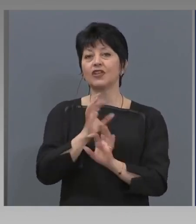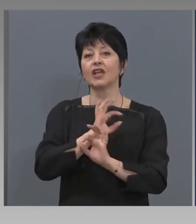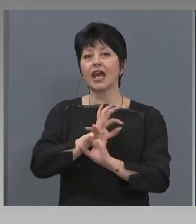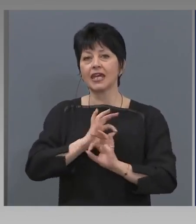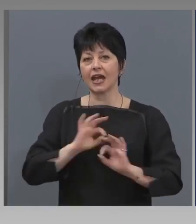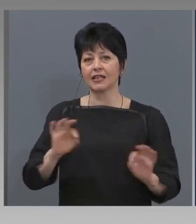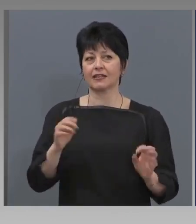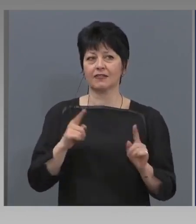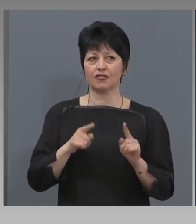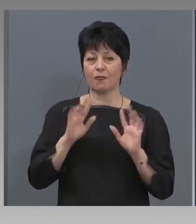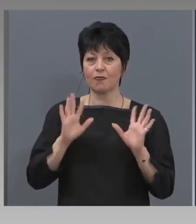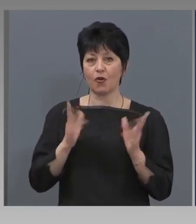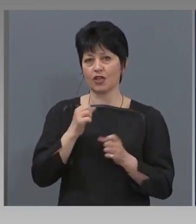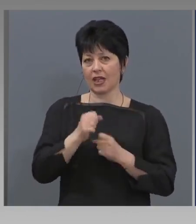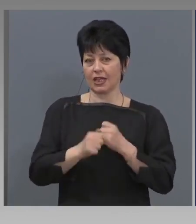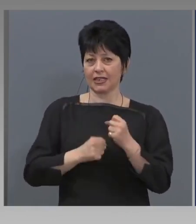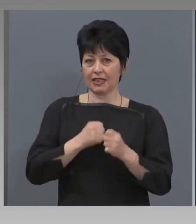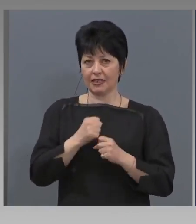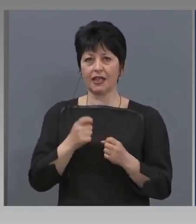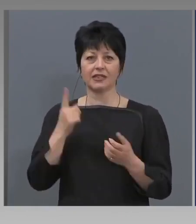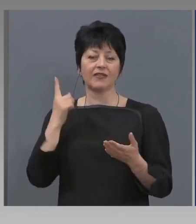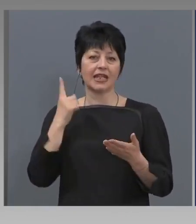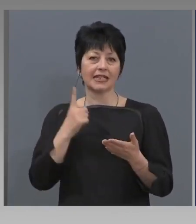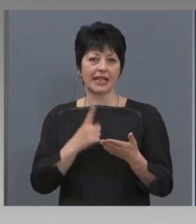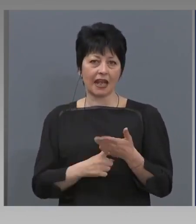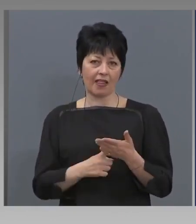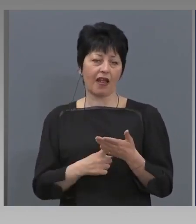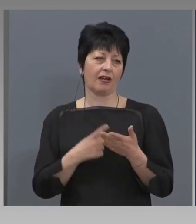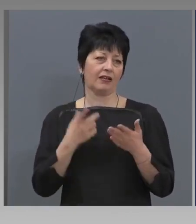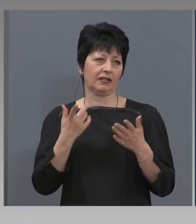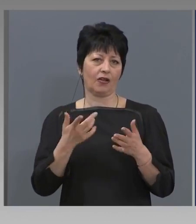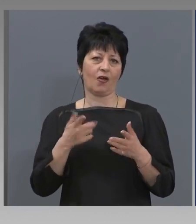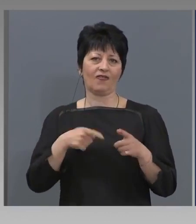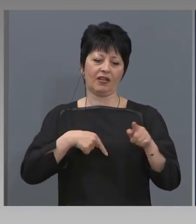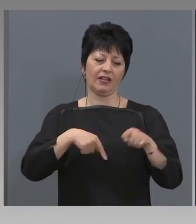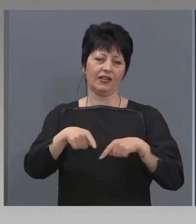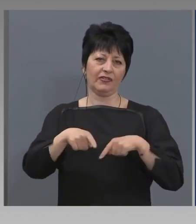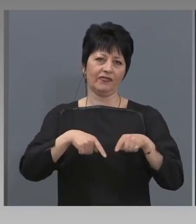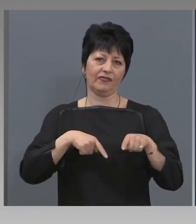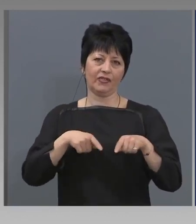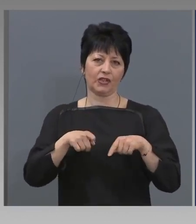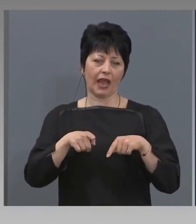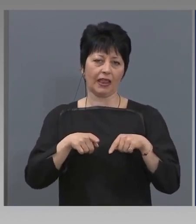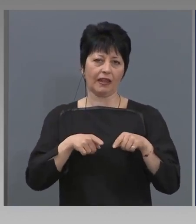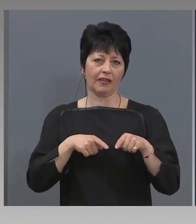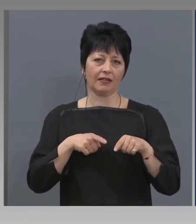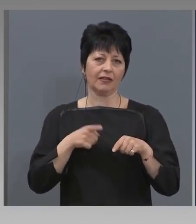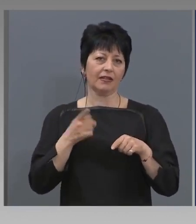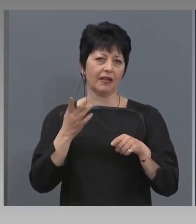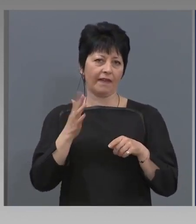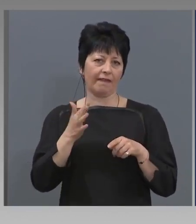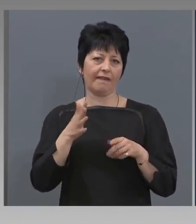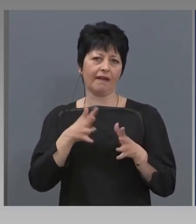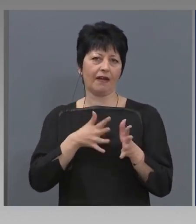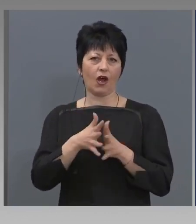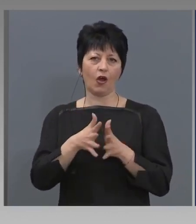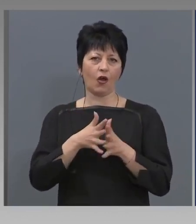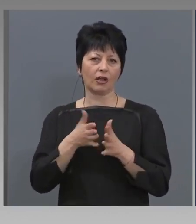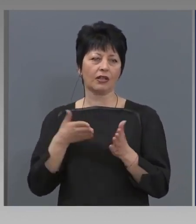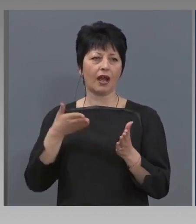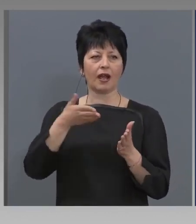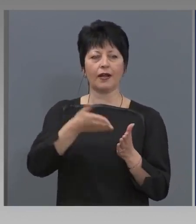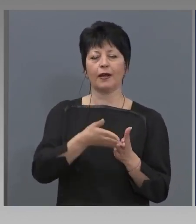действа да се налагат подобно интензивно движение на кредитополучатели към